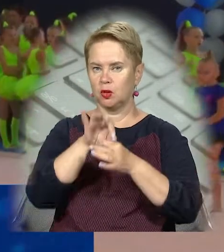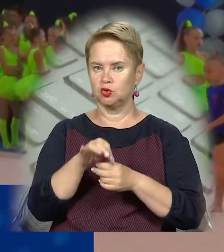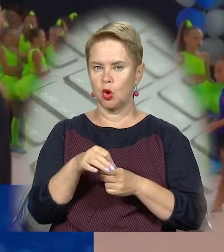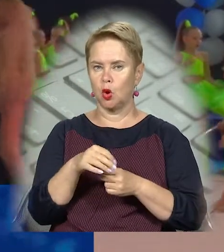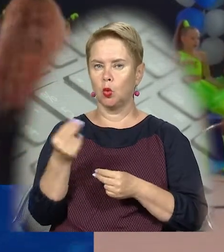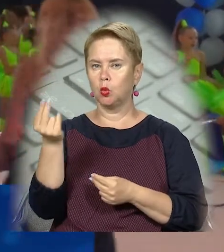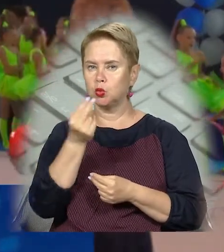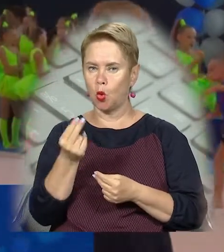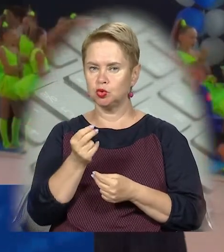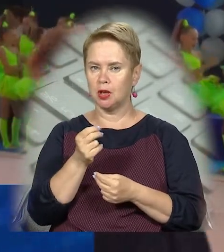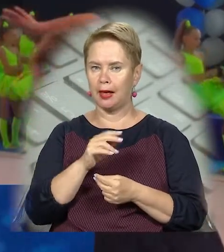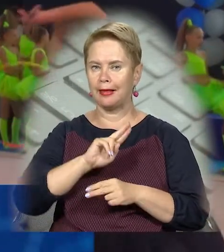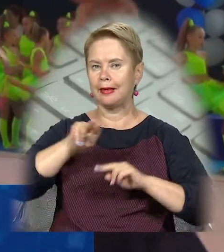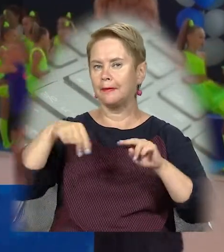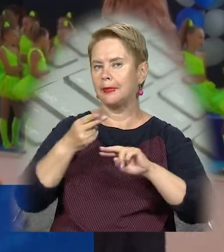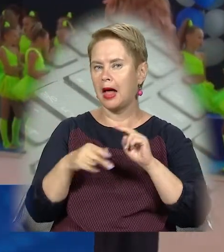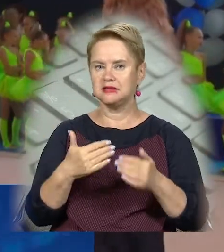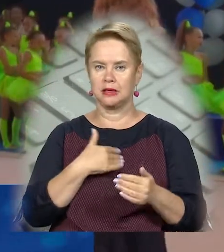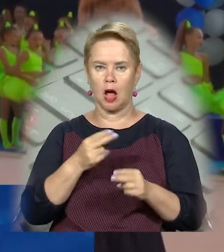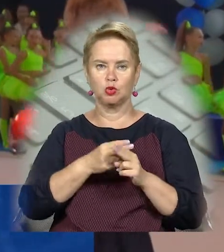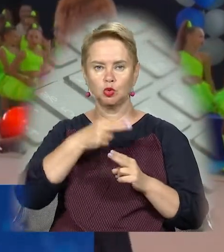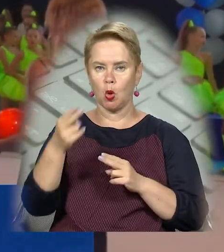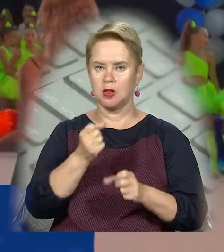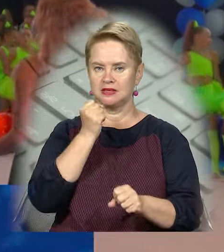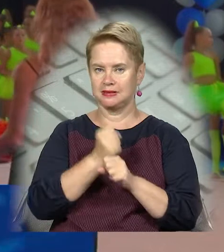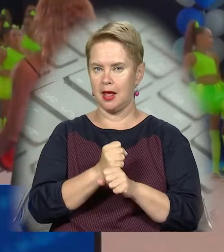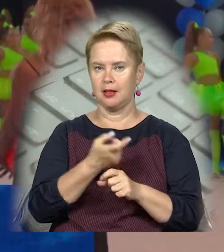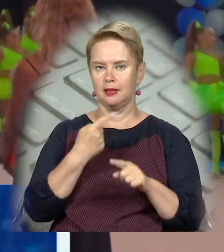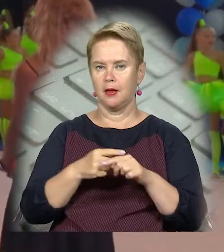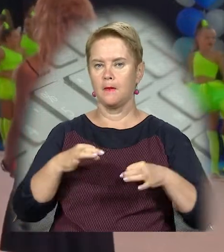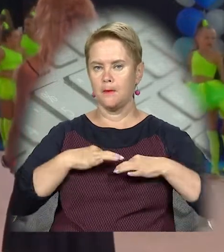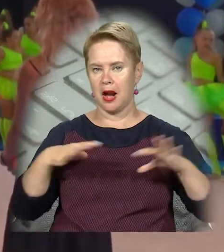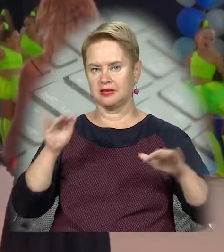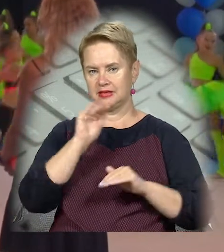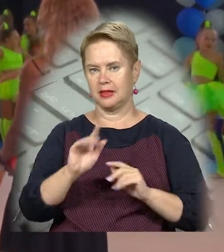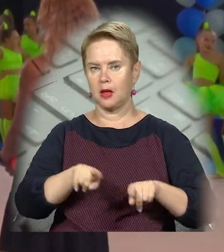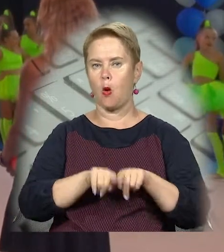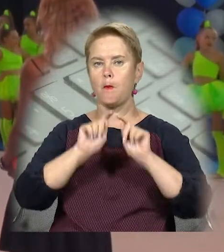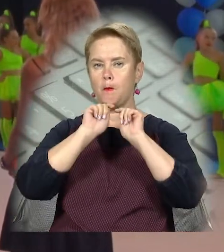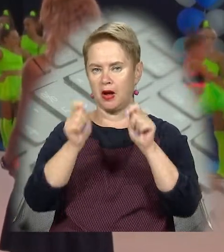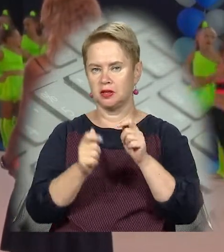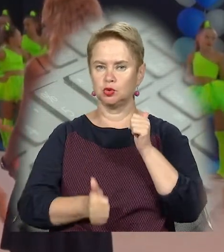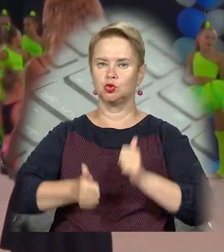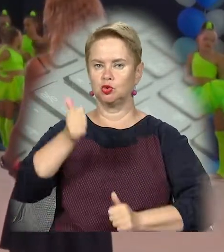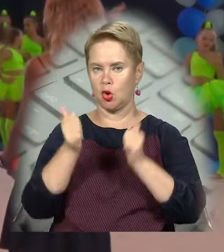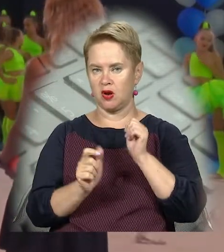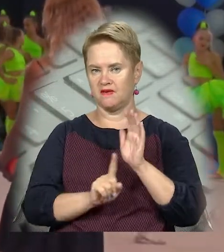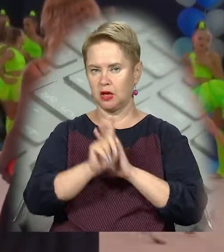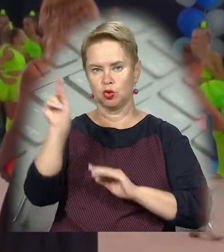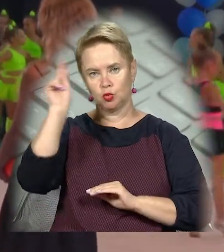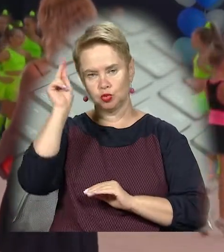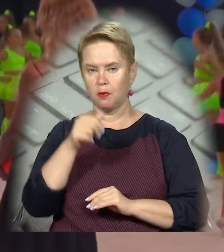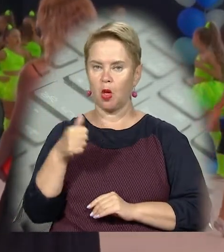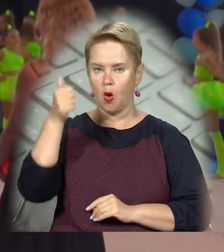в художньої гімнастіки, звісно, це просто наш довг. Зробити дітям такий праздник, такий подарунок, тому що сорівнювання в початку